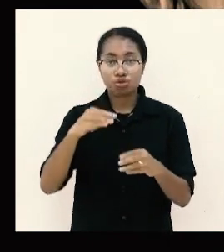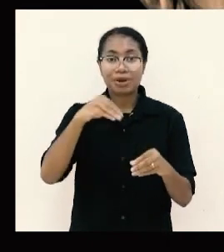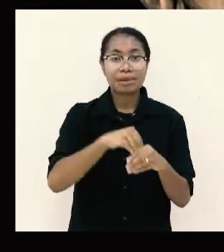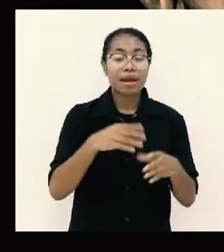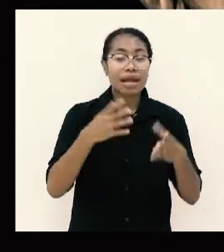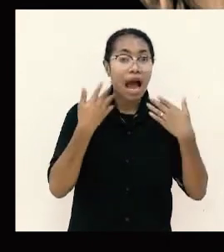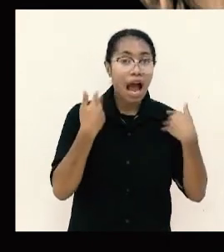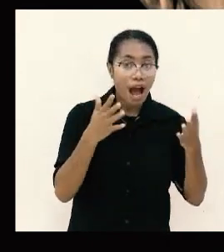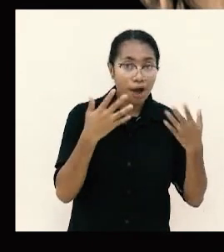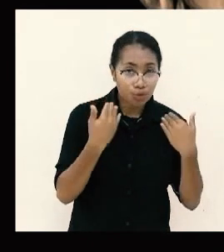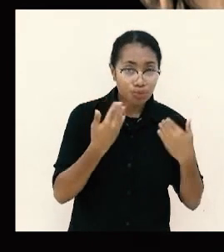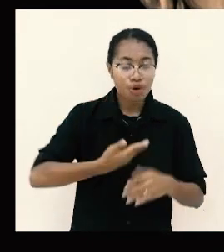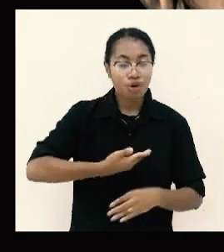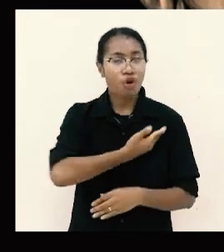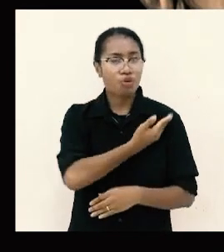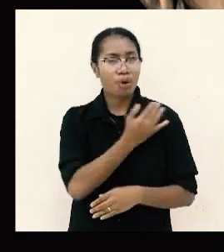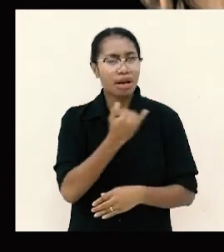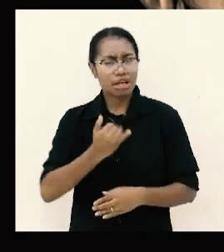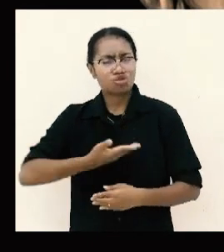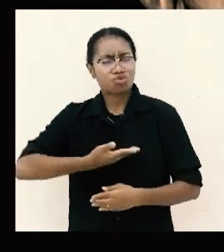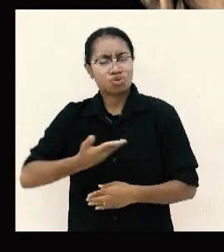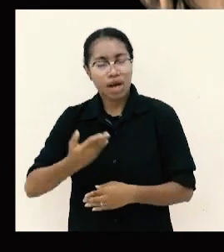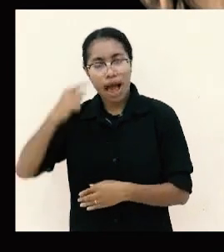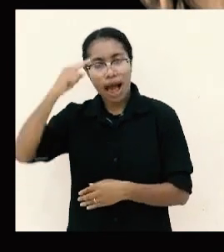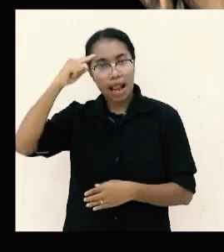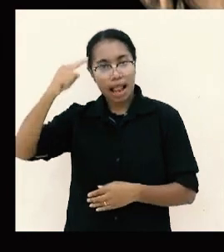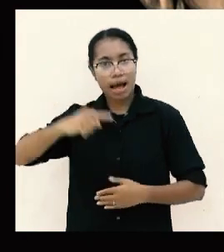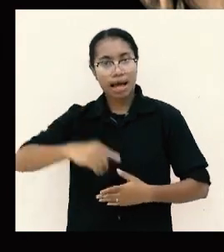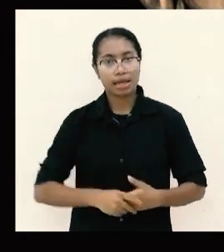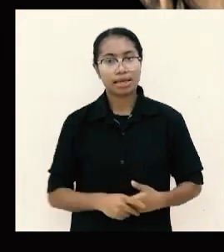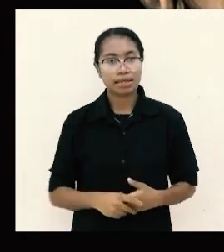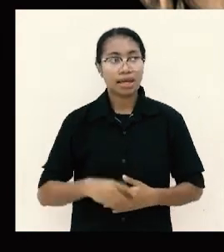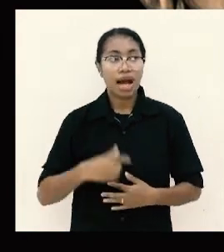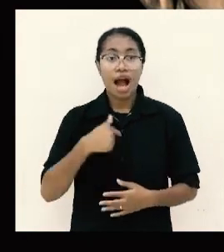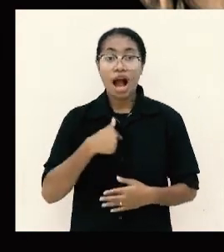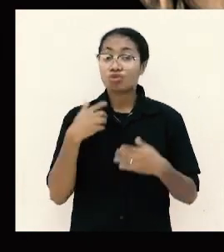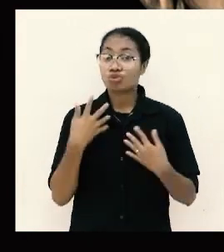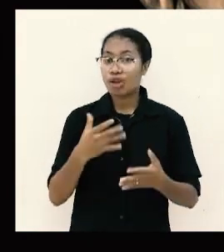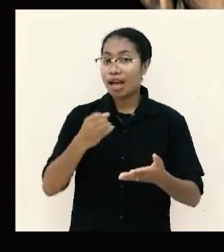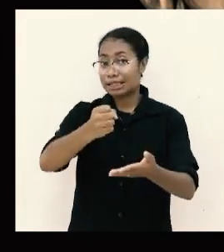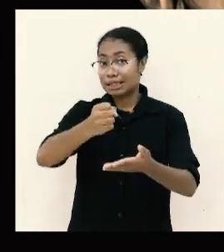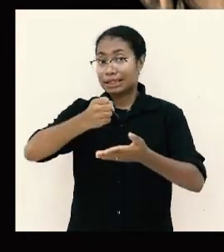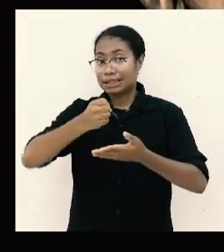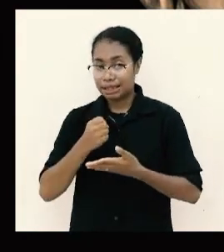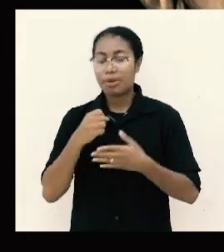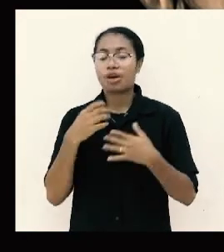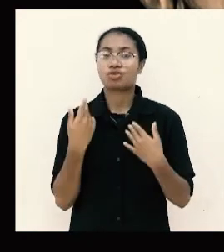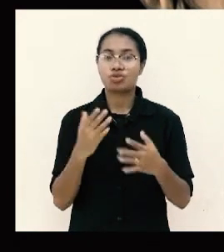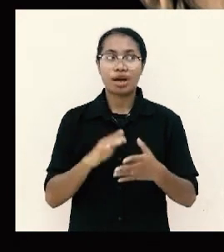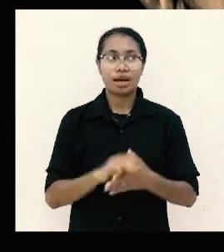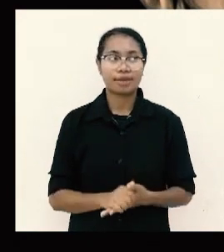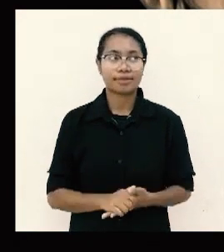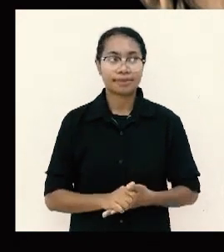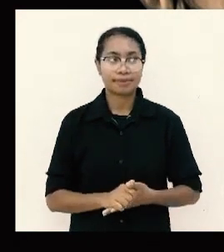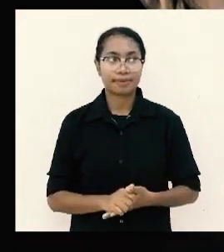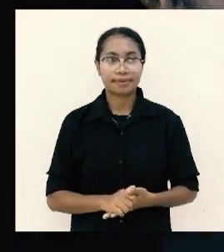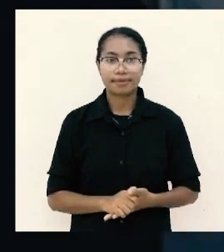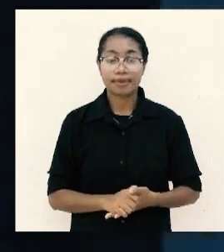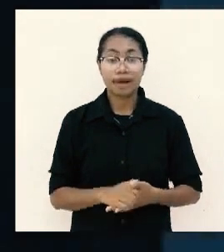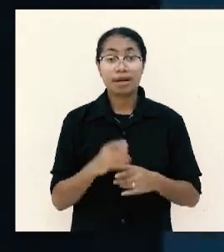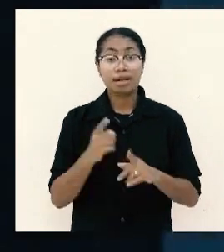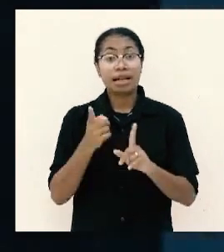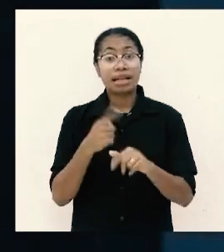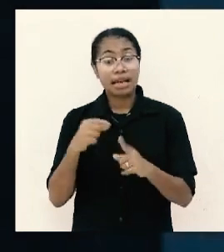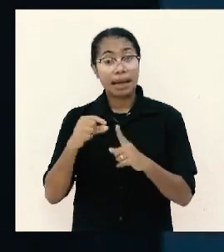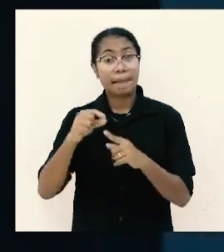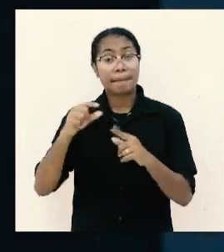disukai yang berkenan kepada Allah aku telah menerima kiriman maka dari pihak